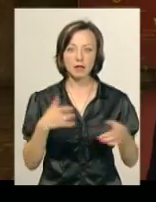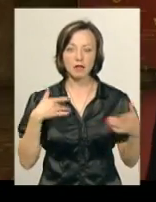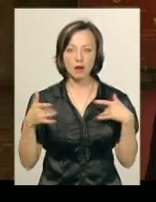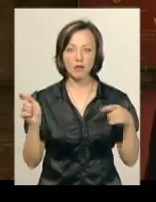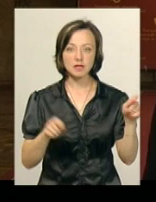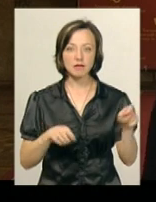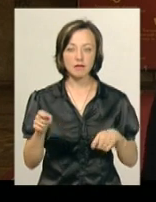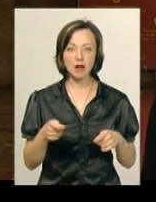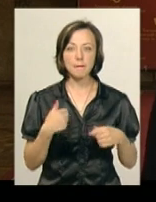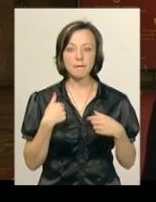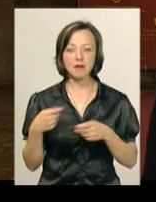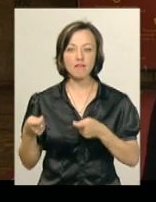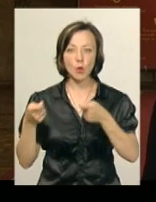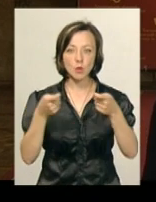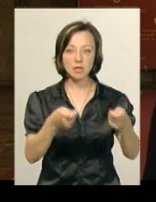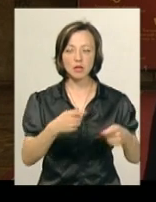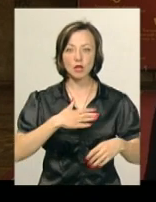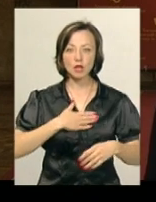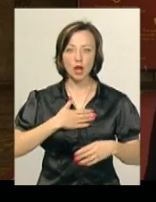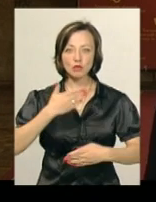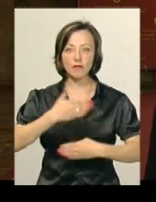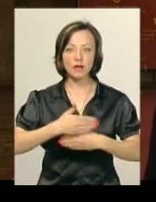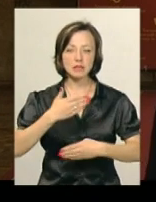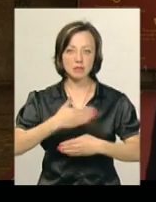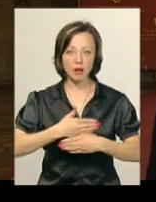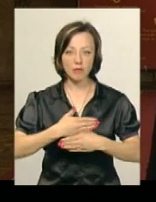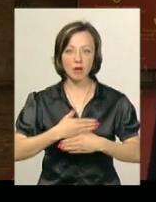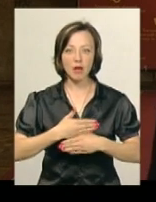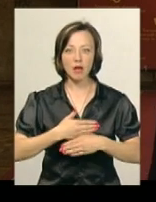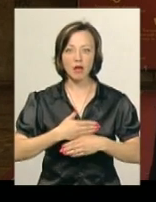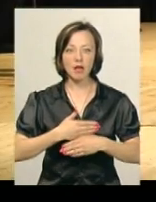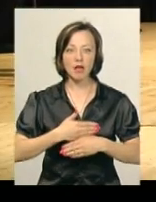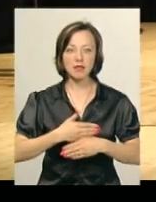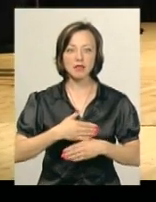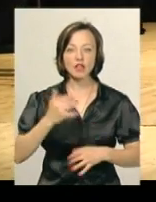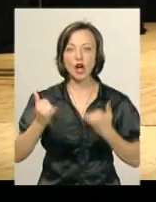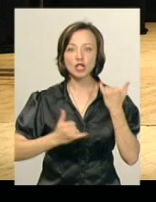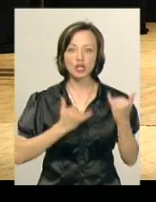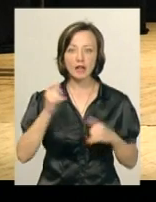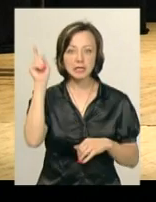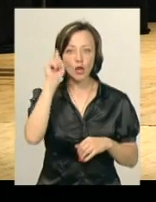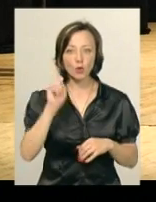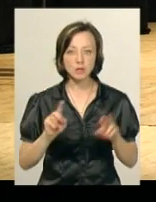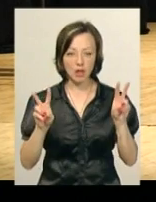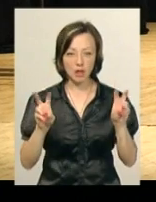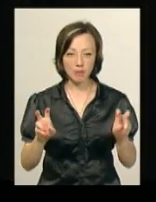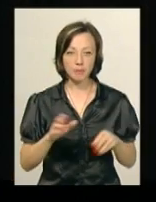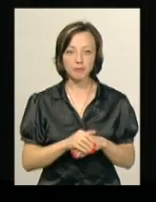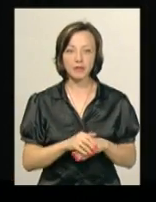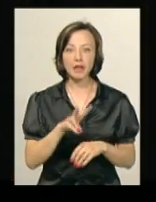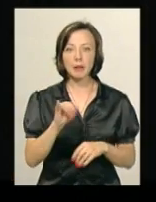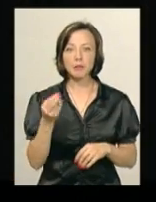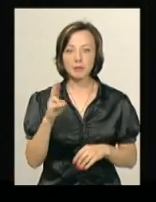фестивалі, де ми возили нашу виставу, наречений з Єрусалиму. У липні у театрі очікують отримати грант